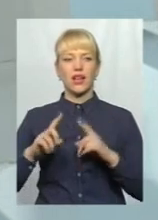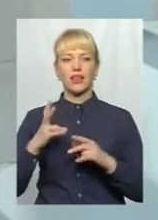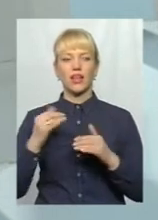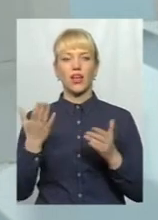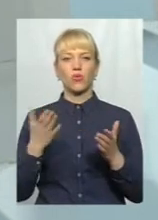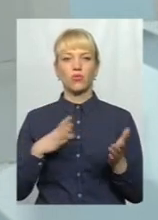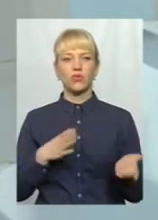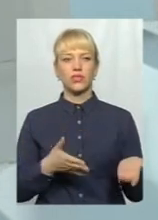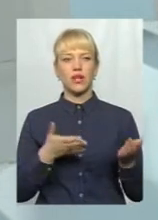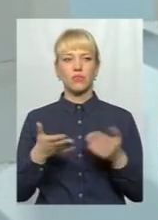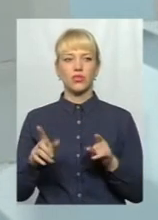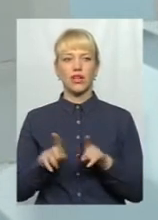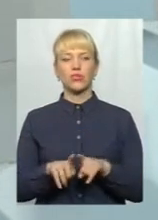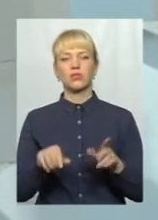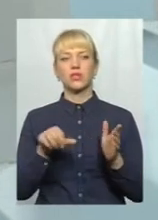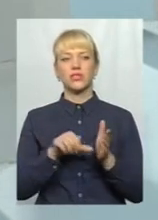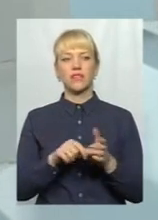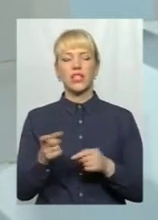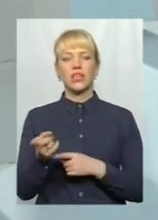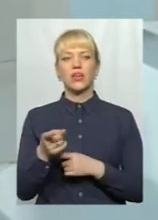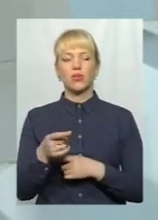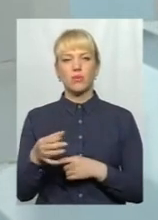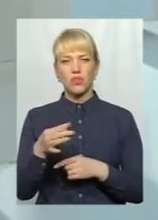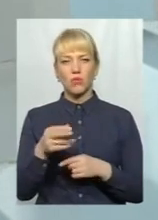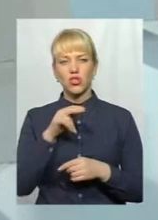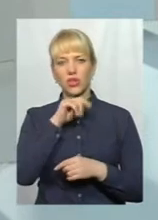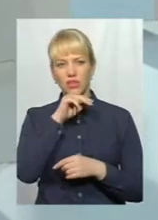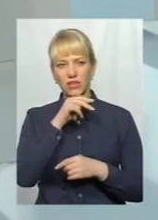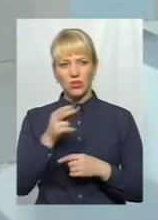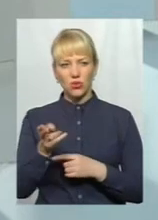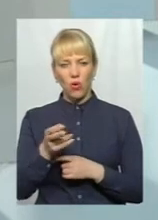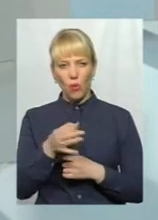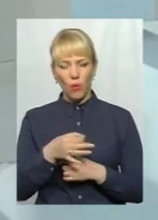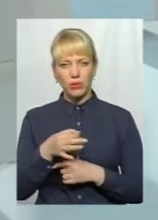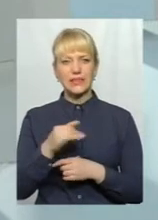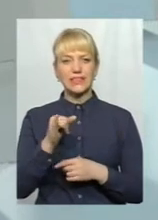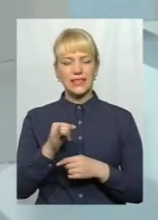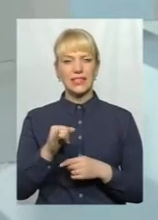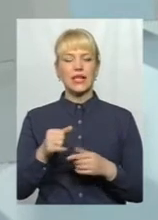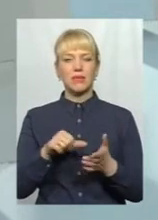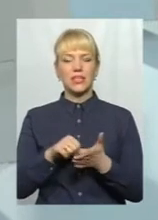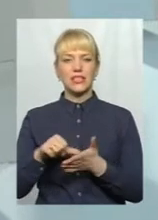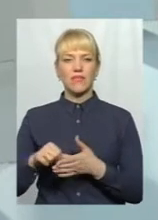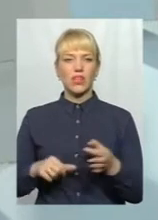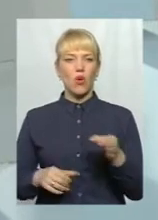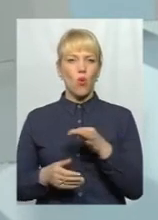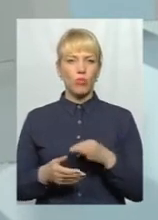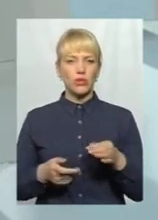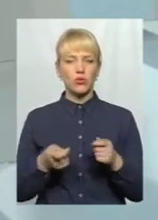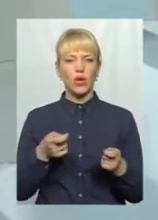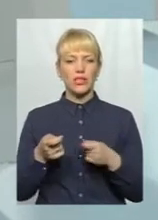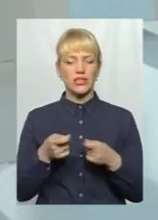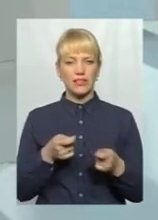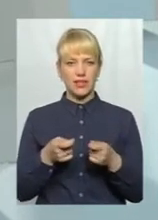на яку були запрошені також представники і Тернопільської області, і Чернівецької області, ну і представники обласної адміністрації, структурних